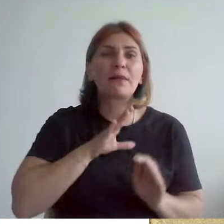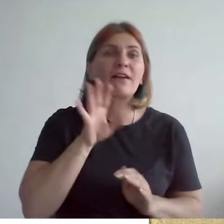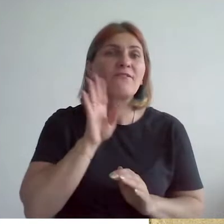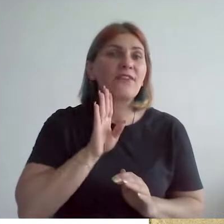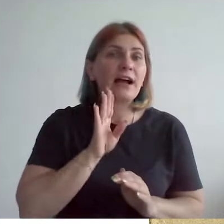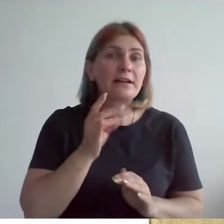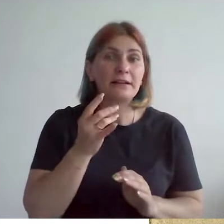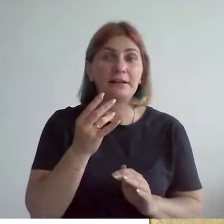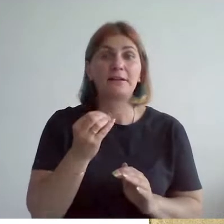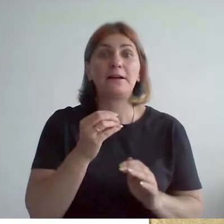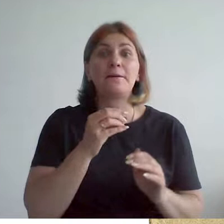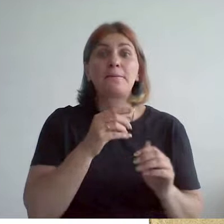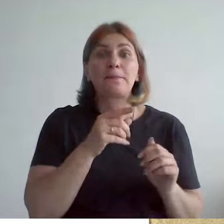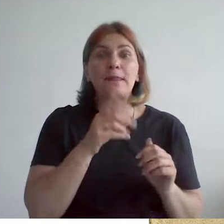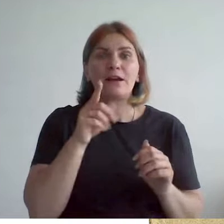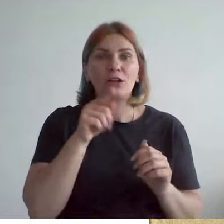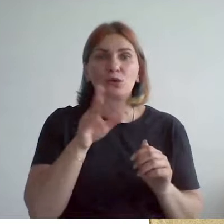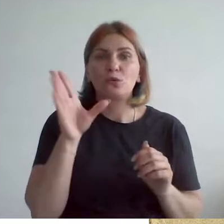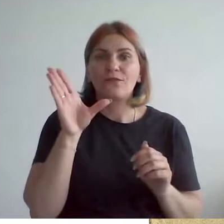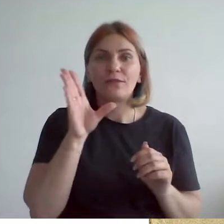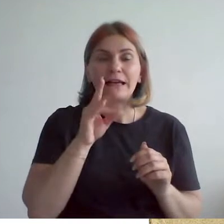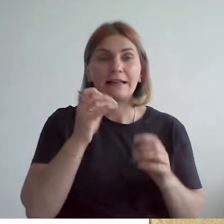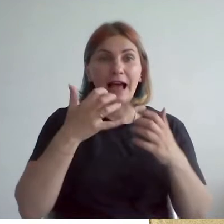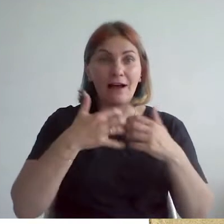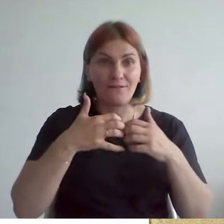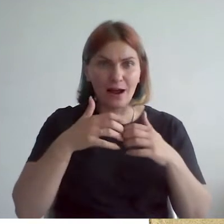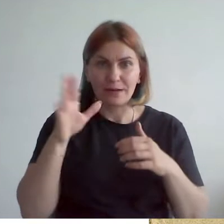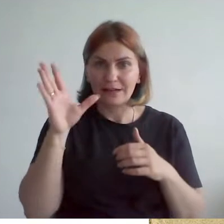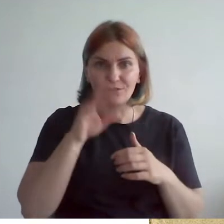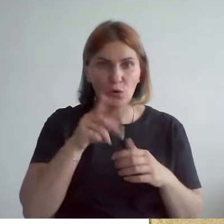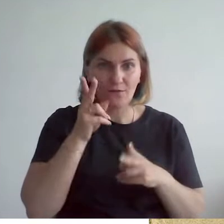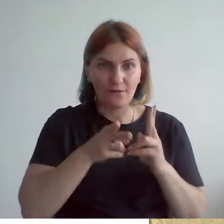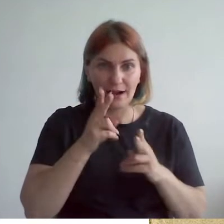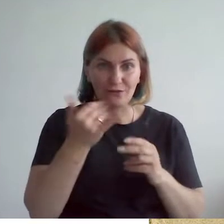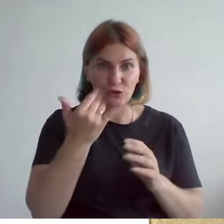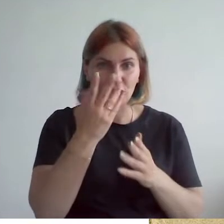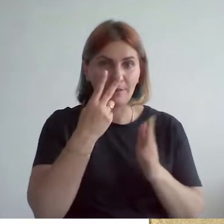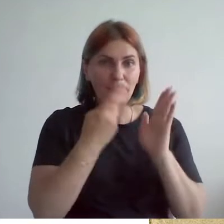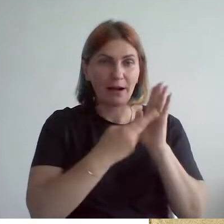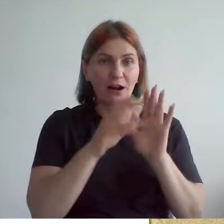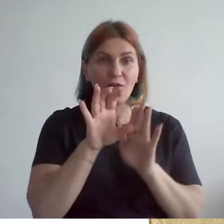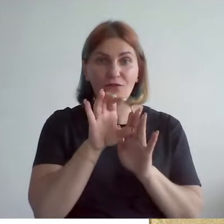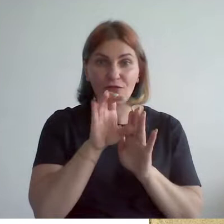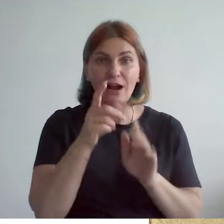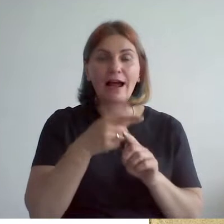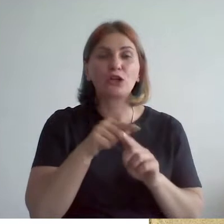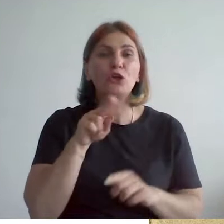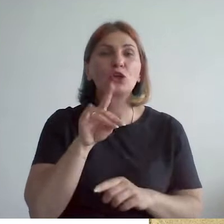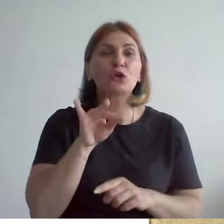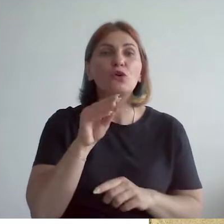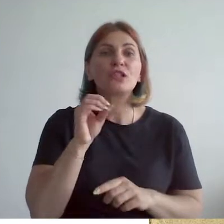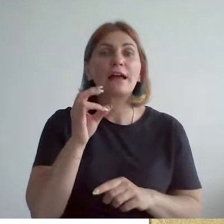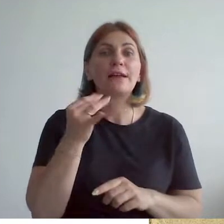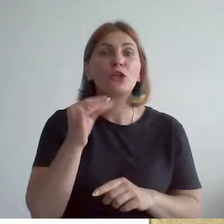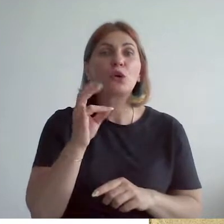которое тут же на территории фабрики варили. Вот сейчас как раз фотография, это дрожжейное отделение, даже название